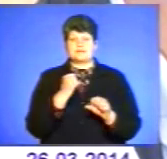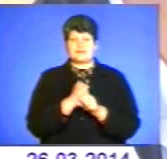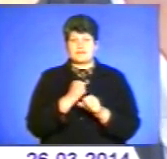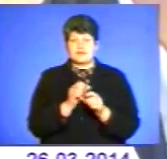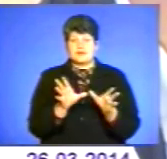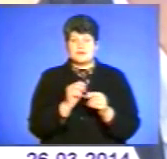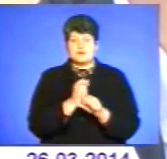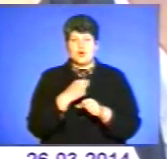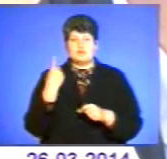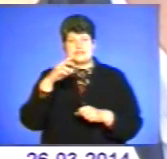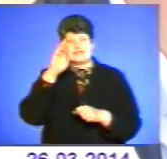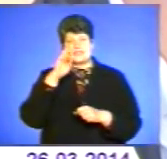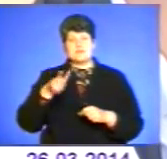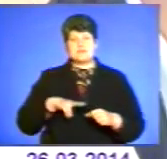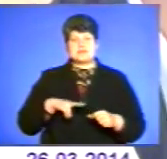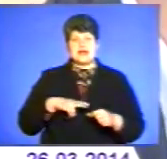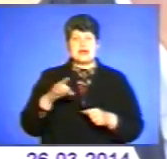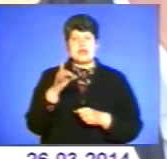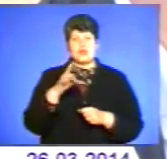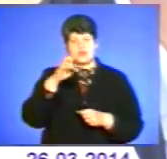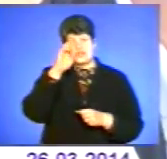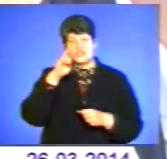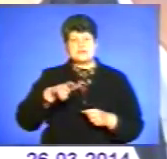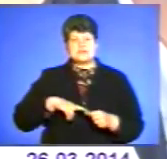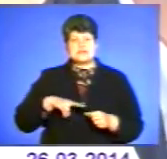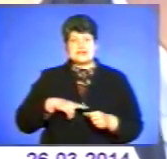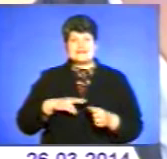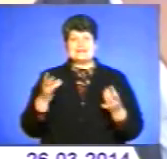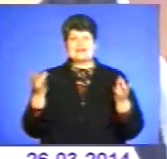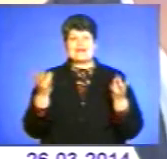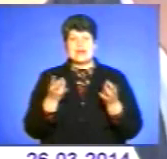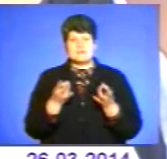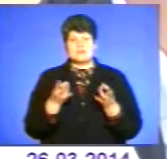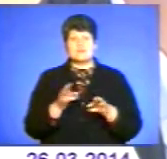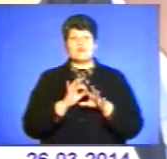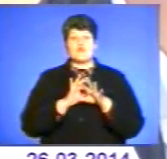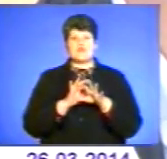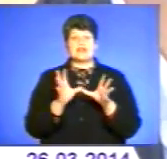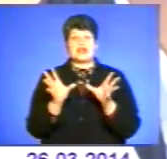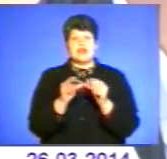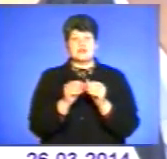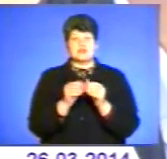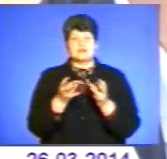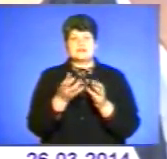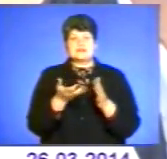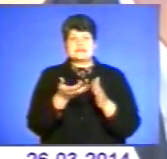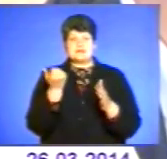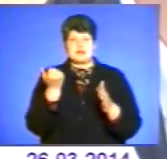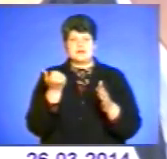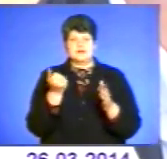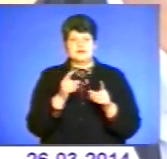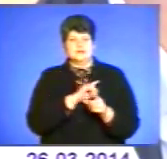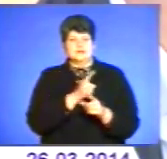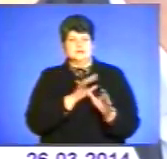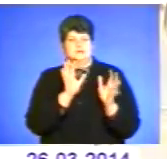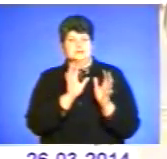обласних державних адміністрацій, районних державних адміністрацій треба проводити разом. Треба зняти надмірне опікунство, яке